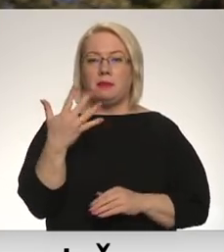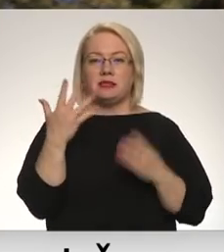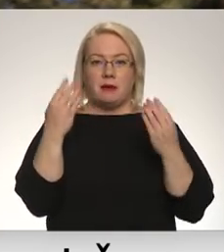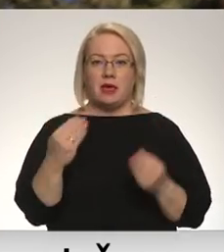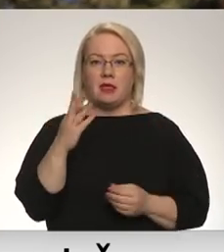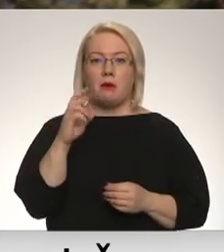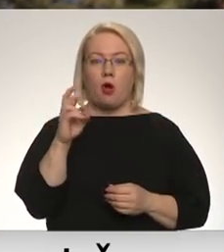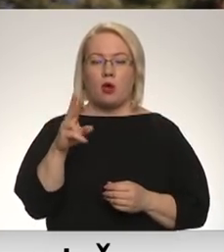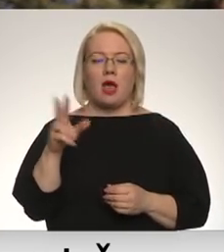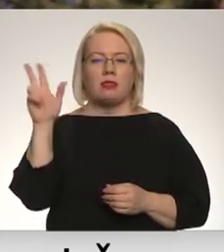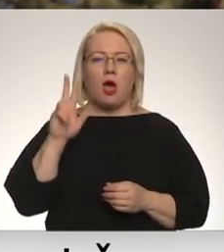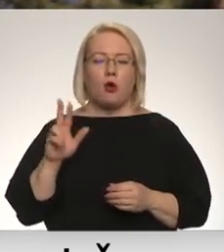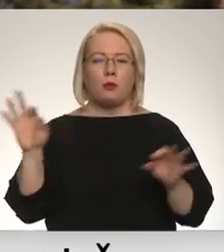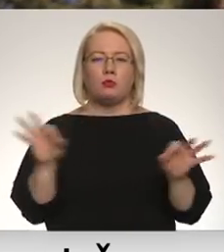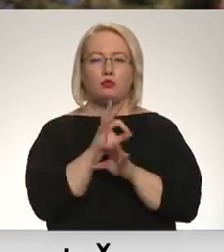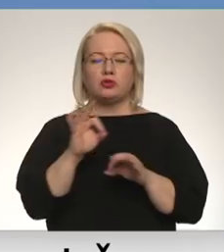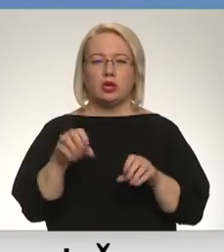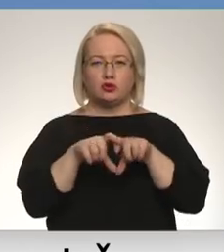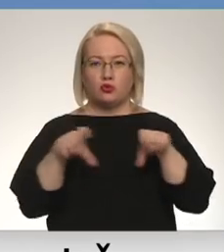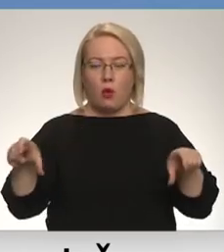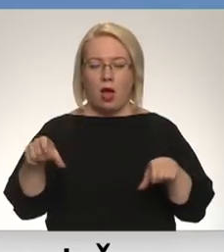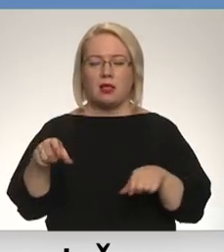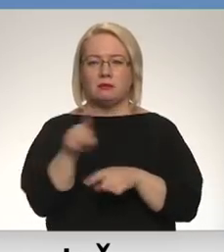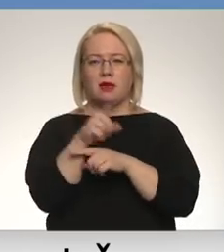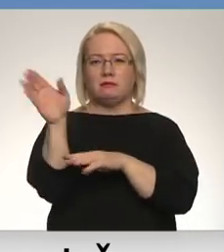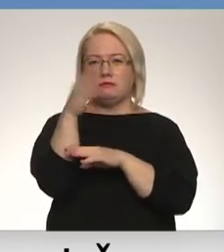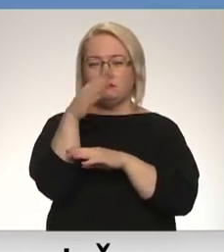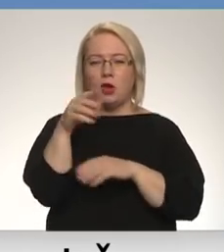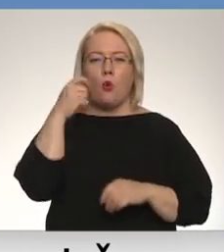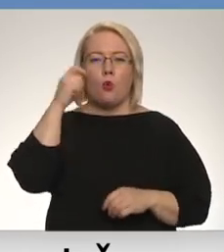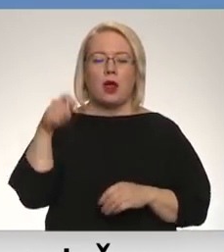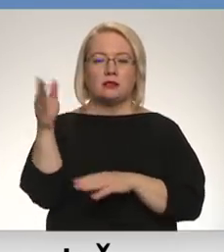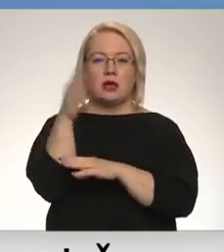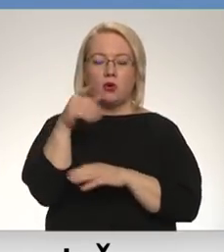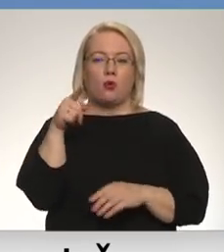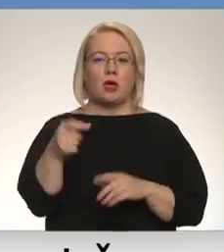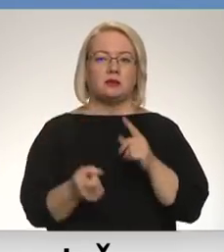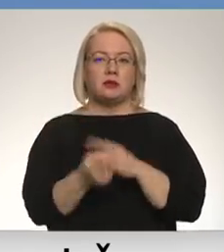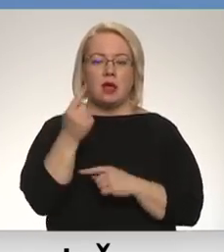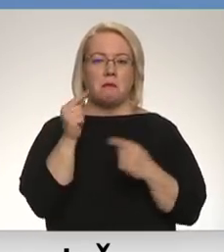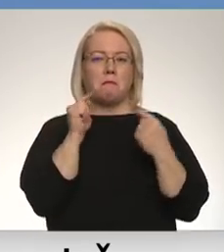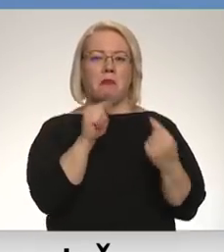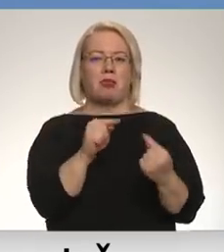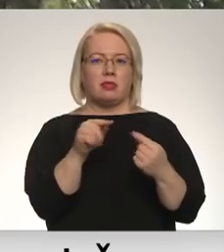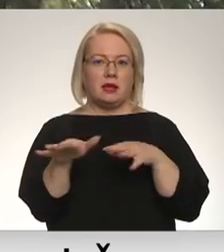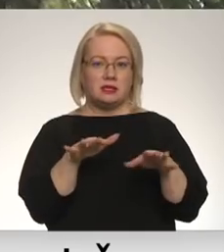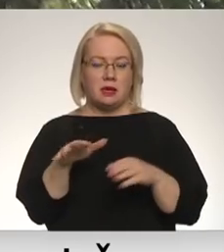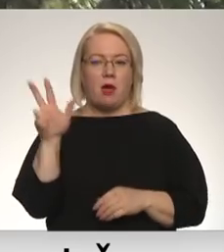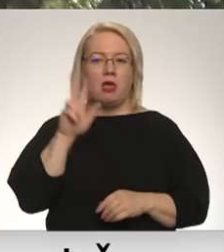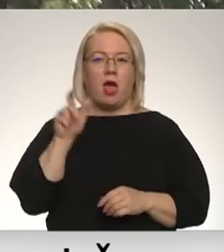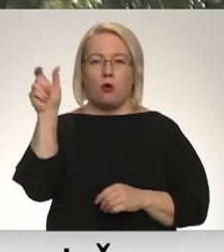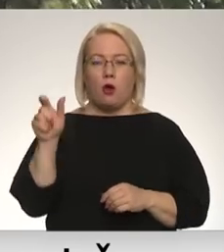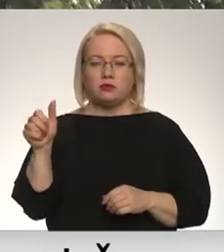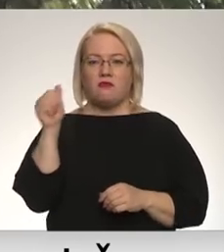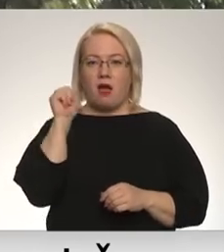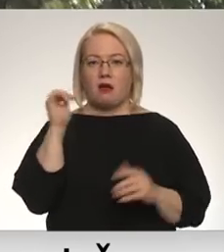Broka Daugavpils mūzikas vidusskolas mastā tika pacelts Ukrainas valsts karogs. Šāda rīcība gan izraisīja pretreakciju. Daļai daugavpilieši vakar